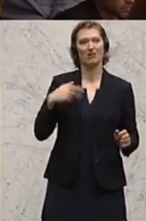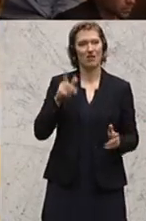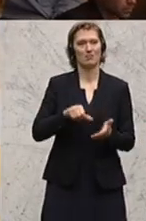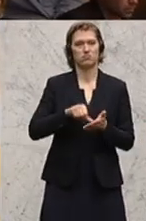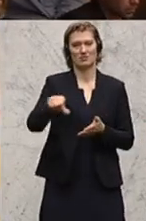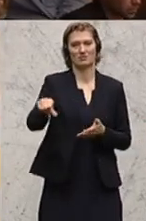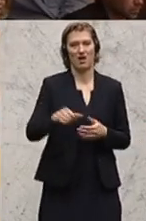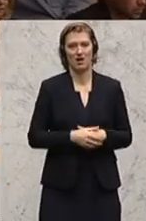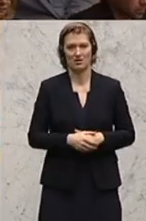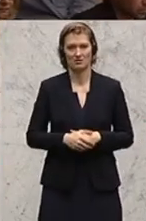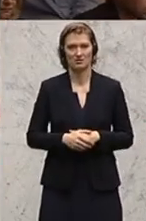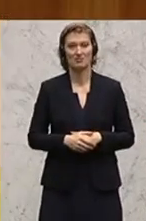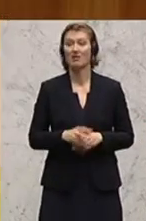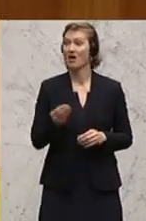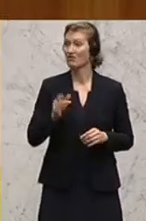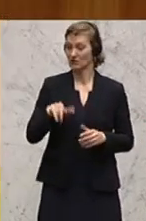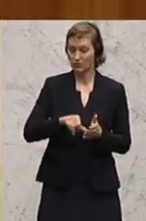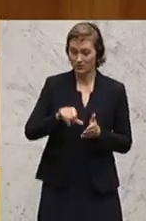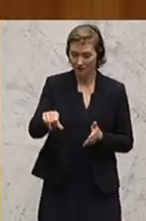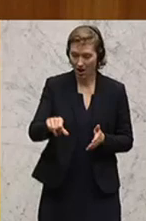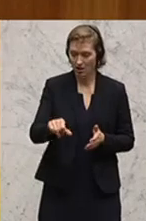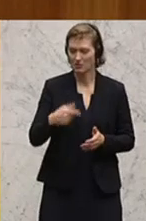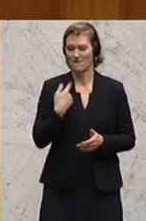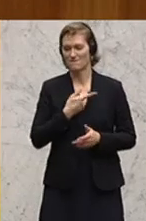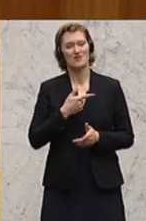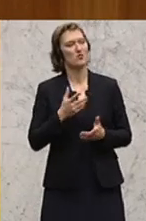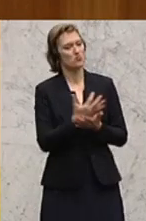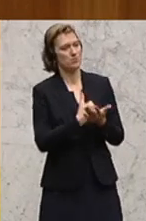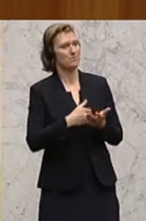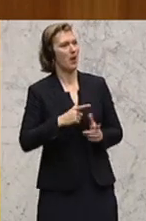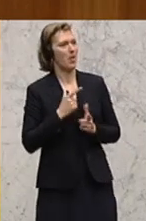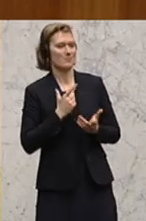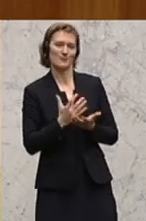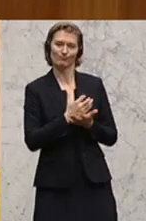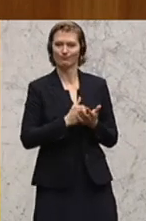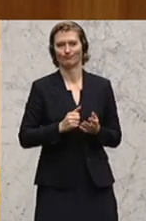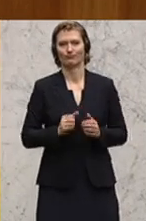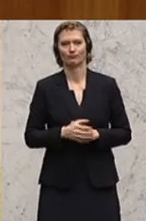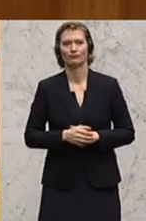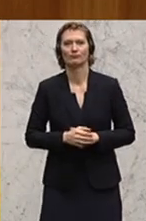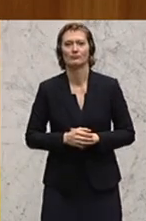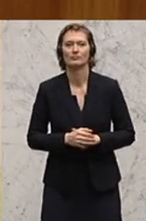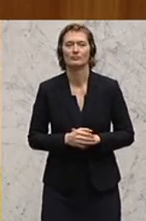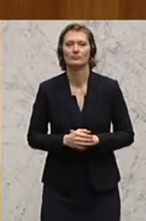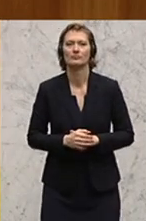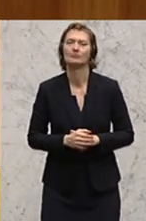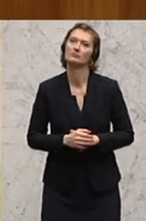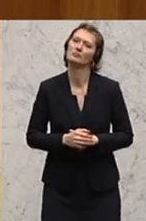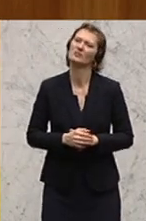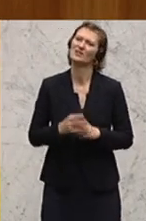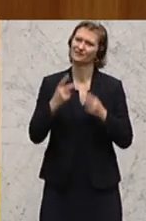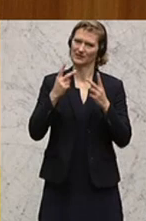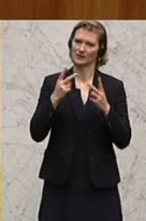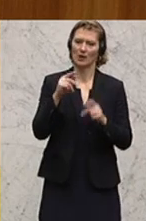auch bezahlt werden. Und wenn es bezahlt wird, können wir davon reden. Meine Damen und Herren, entscheidend ist, dass es die